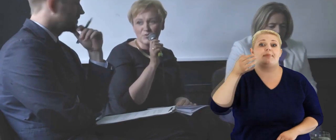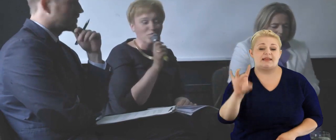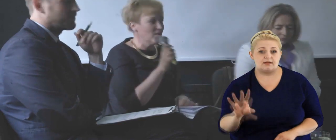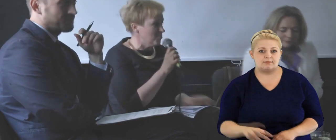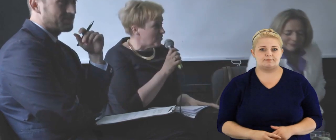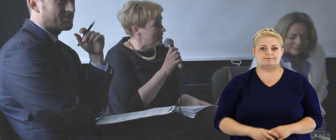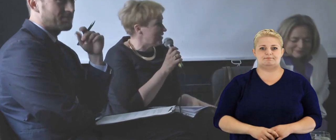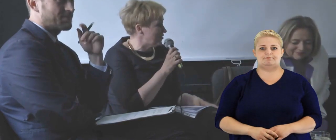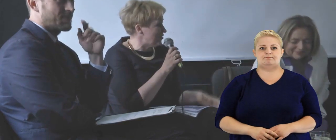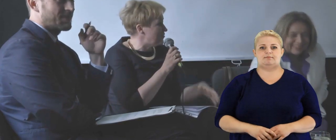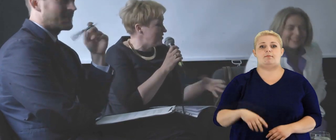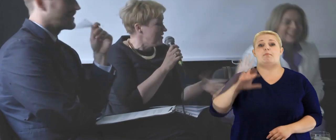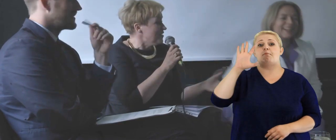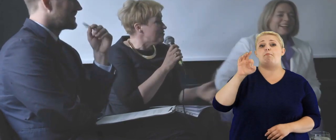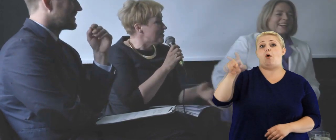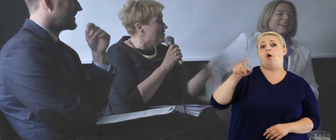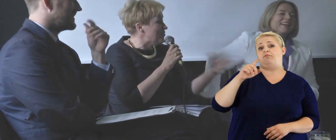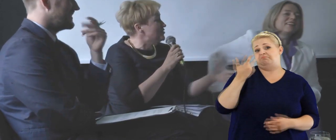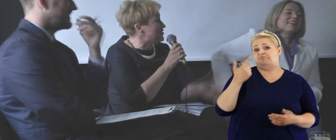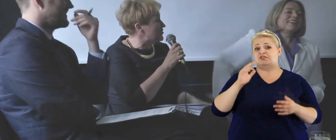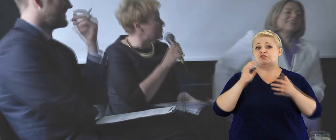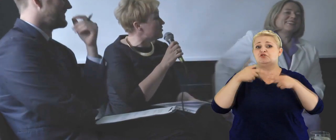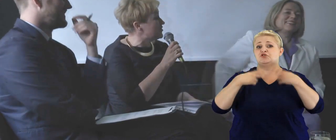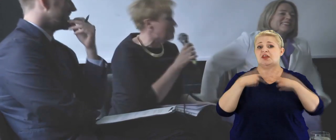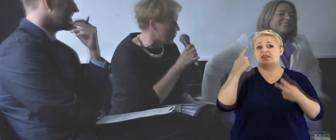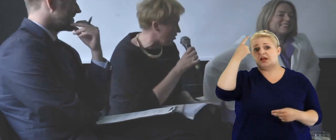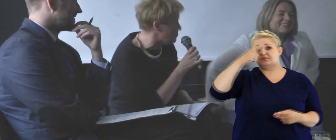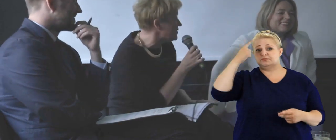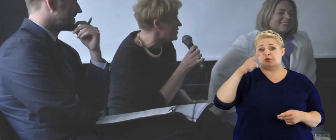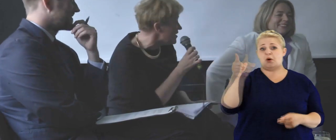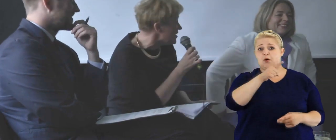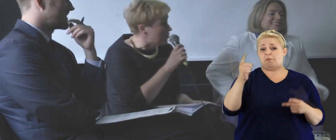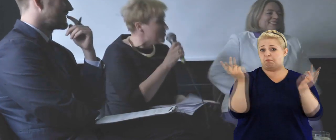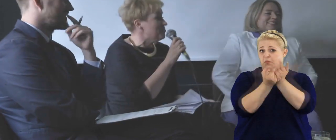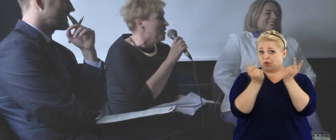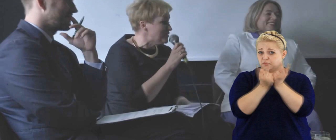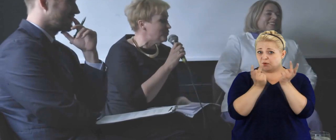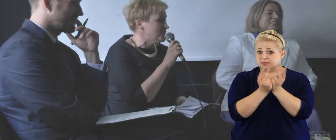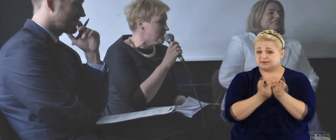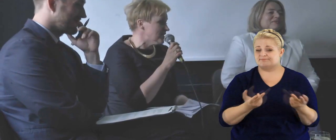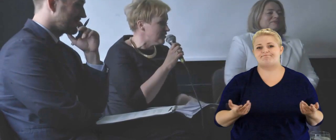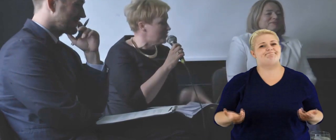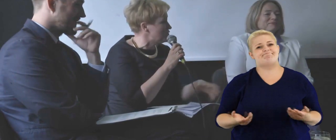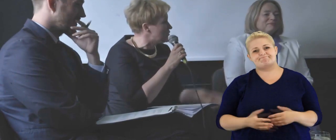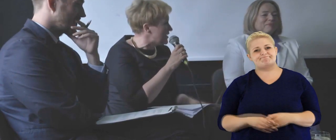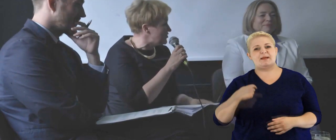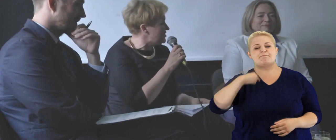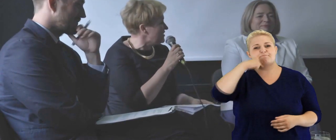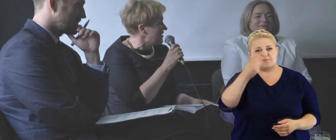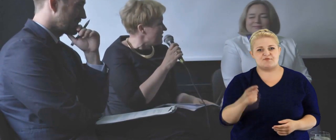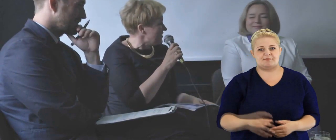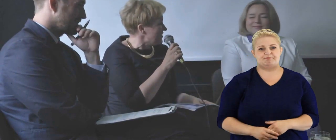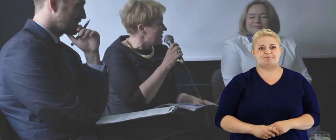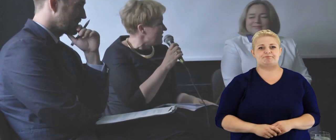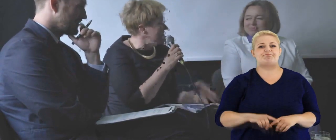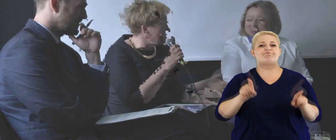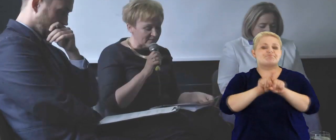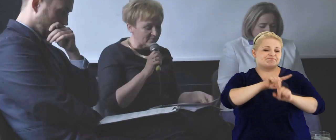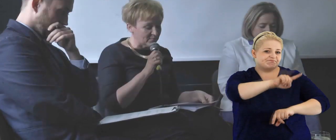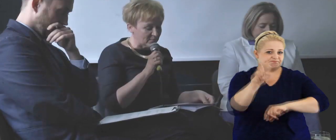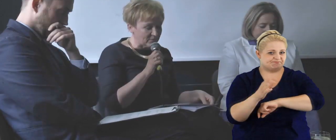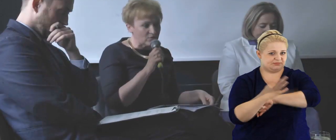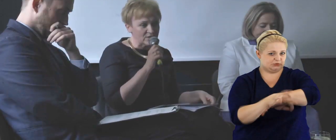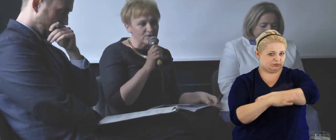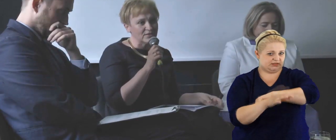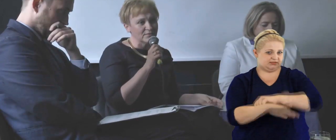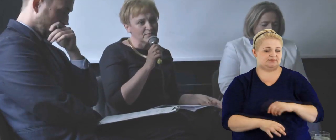mobbingu, bo redaktorowi wydawało się, że to jest podobnie. I powiem Państwu, że niestety też studenci i